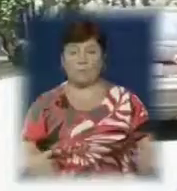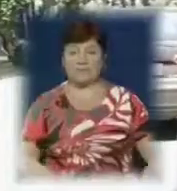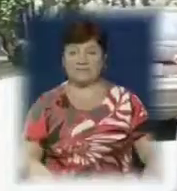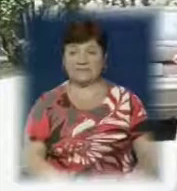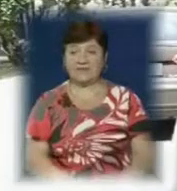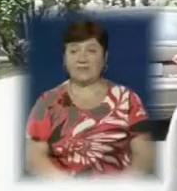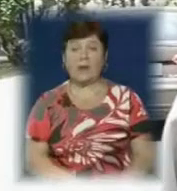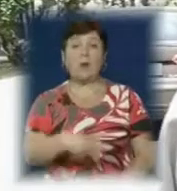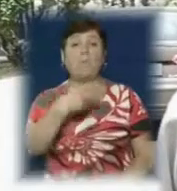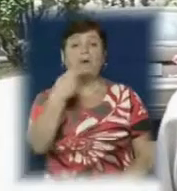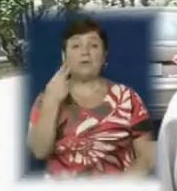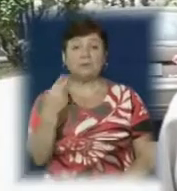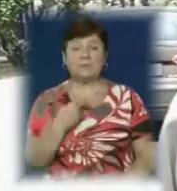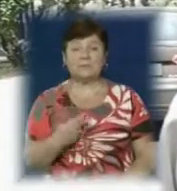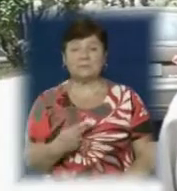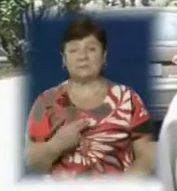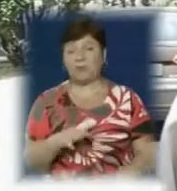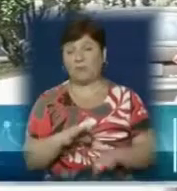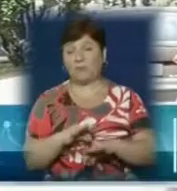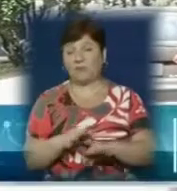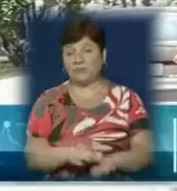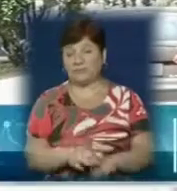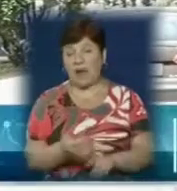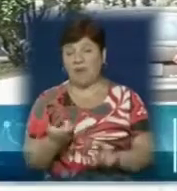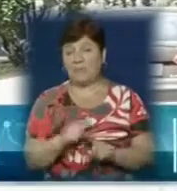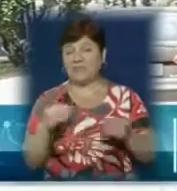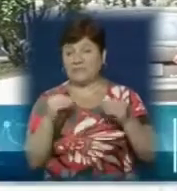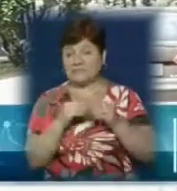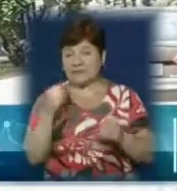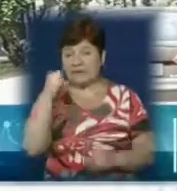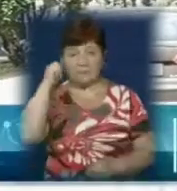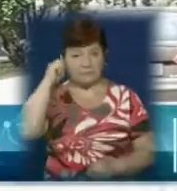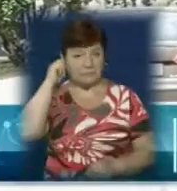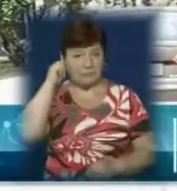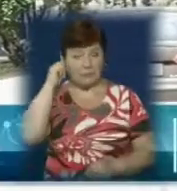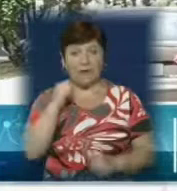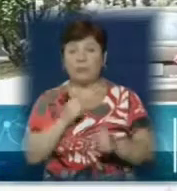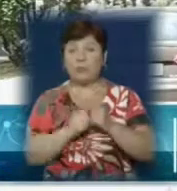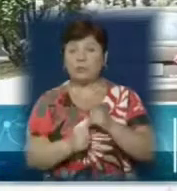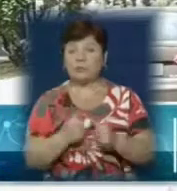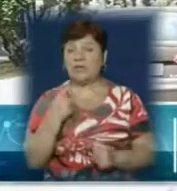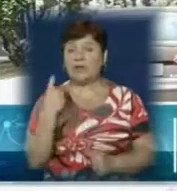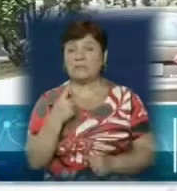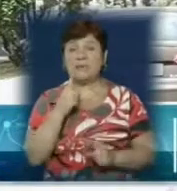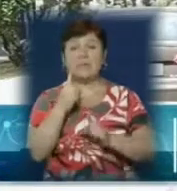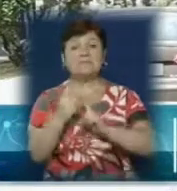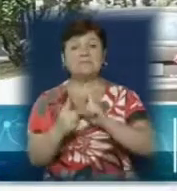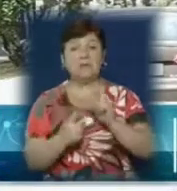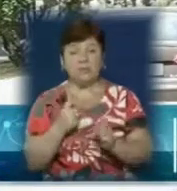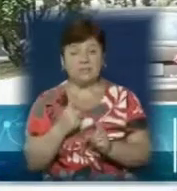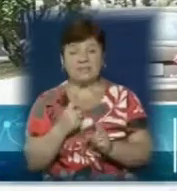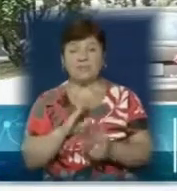малюнка проводиться вже більше 10 років, але він кожен раз змінюється. Змінюється від